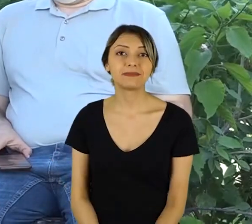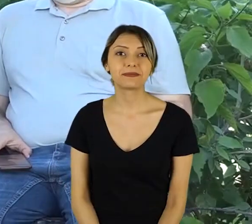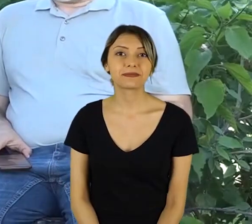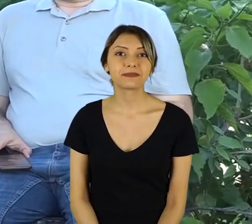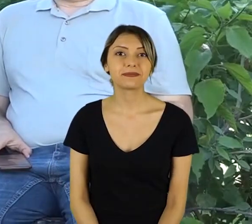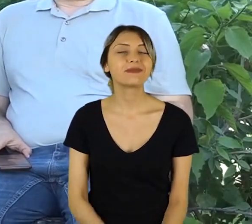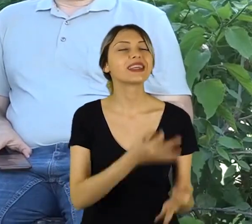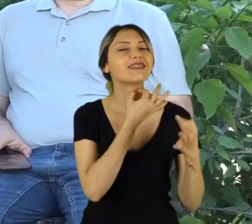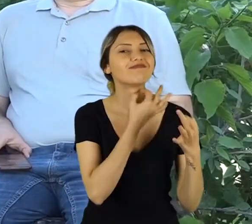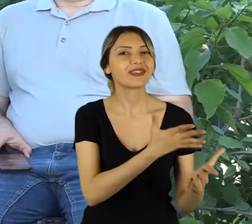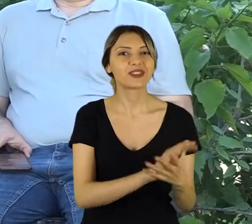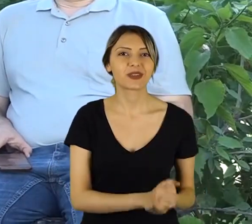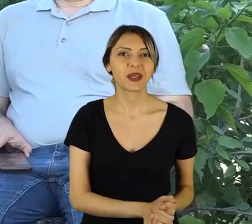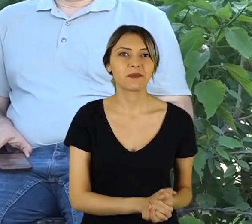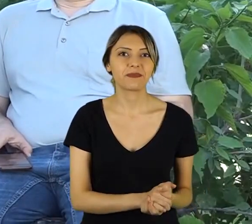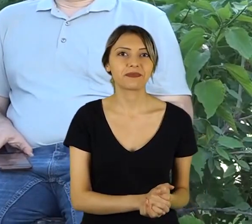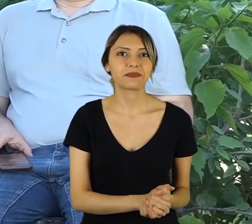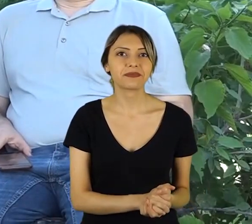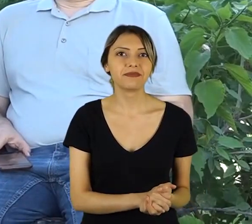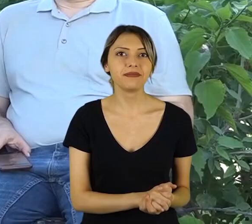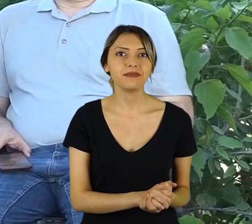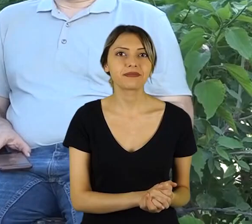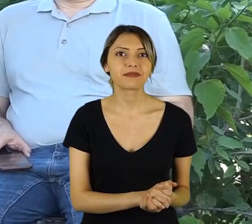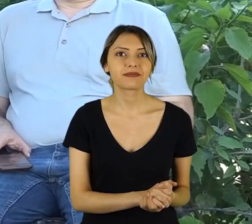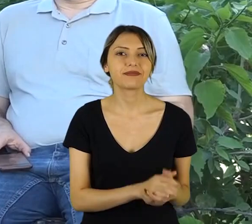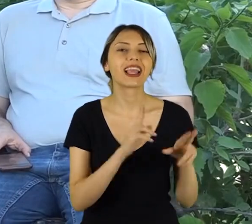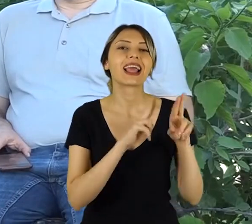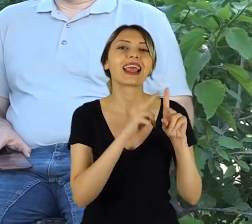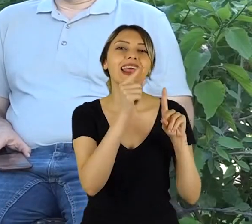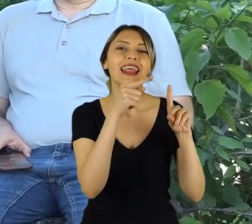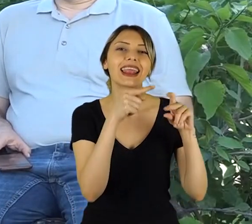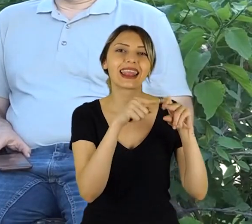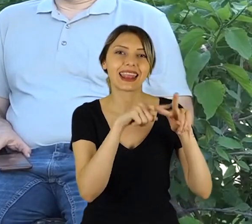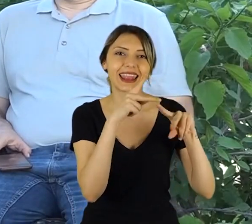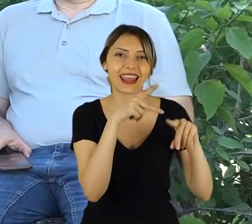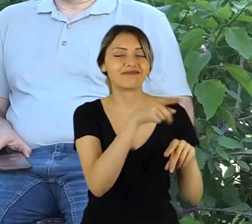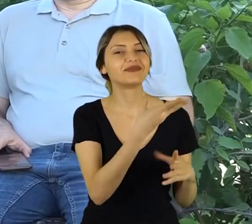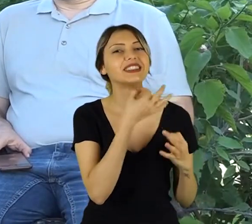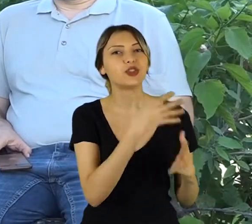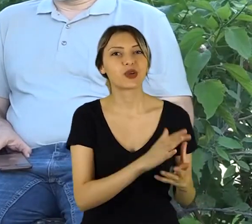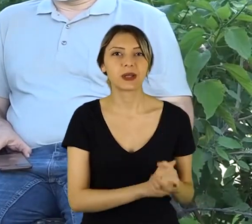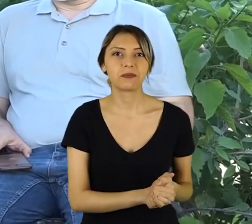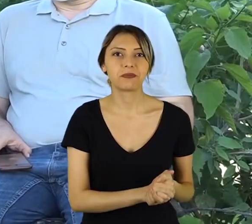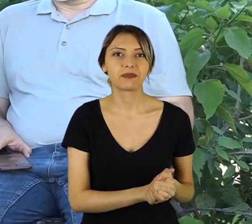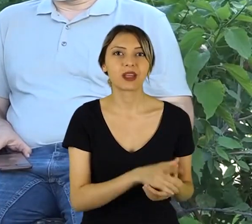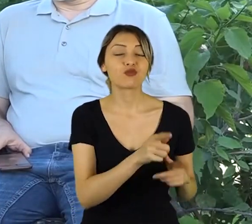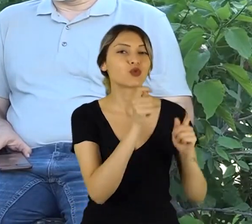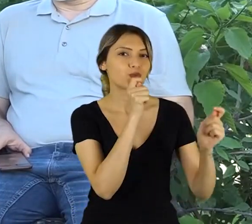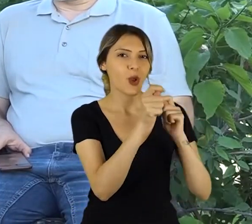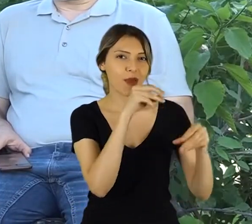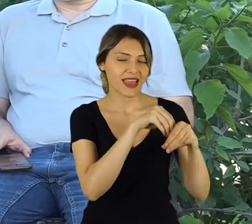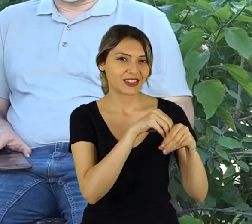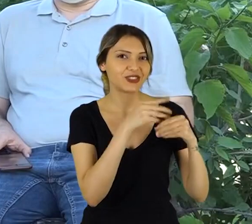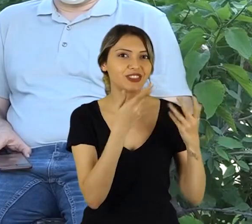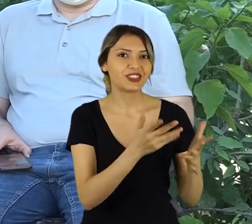Evet, çok teşekkür ediyorum sevgili Kiraz Bolat. Bu güzel röportajla